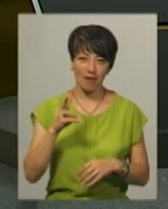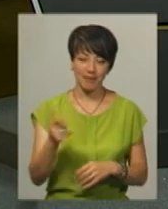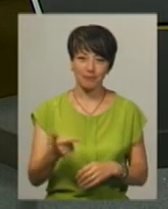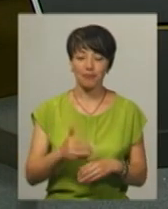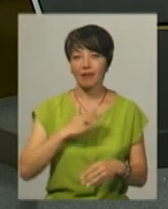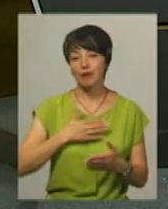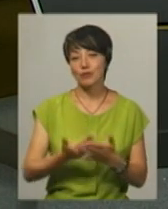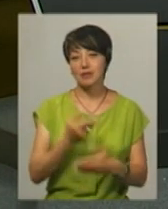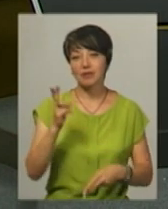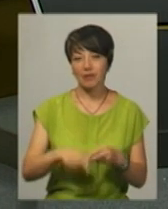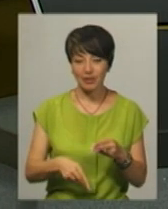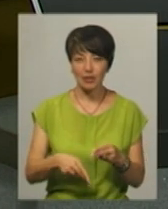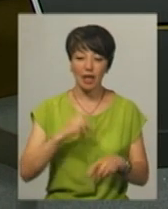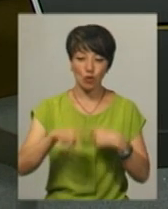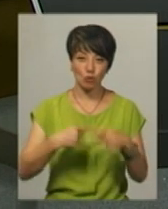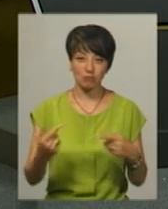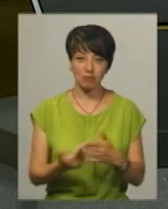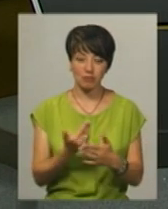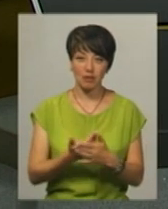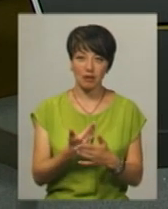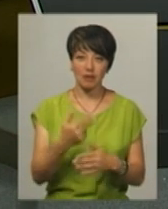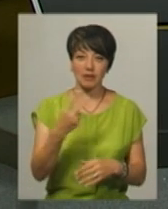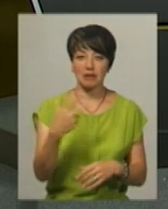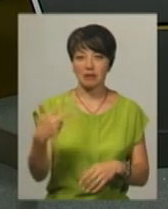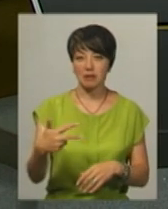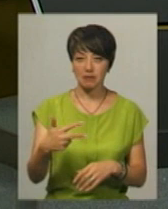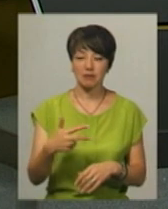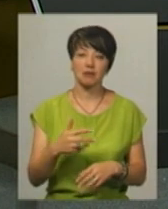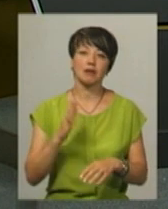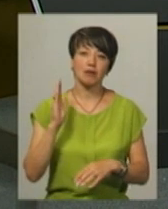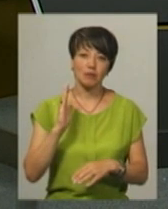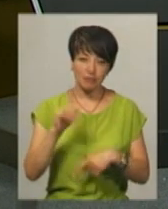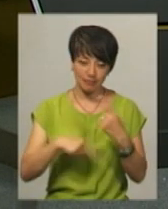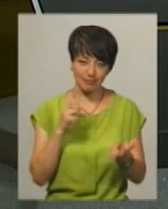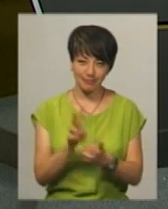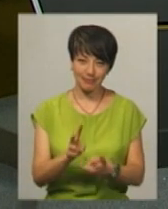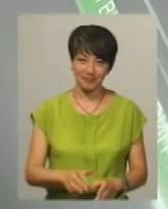Наш випуск на цьому завершений. Наступний вийде в ефір о 20.30. Тож, до зустрічі!